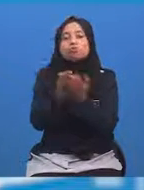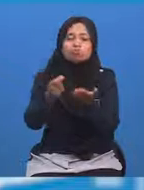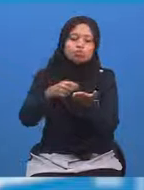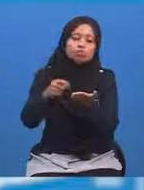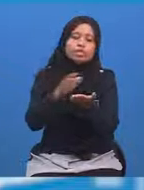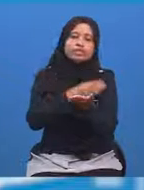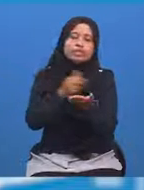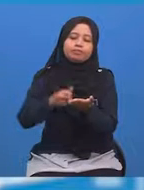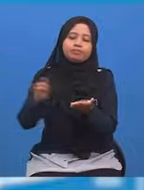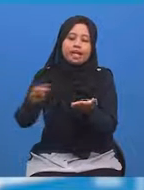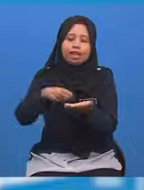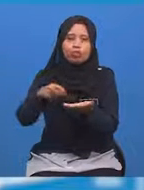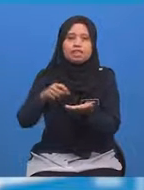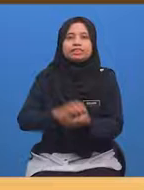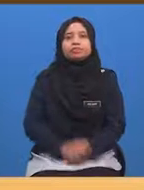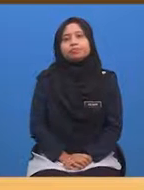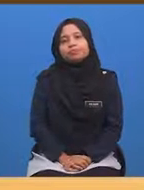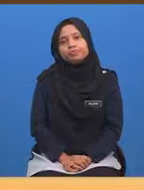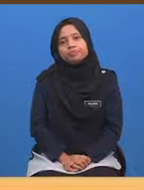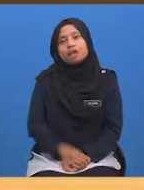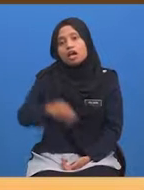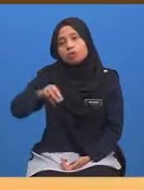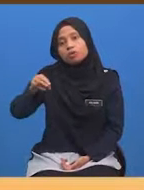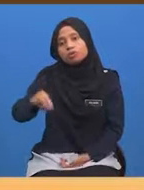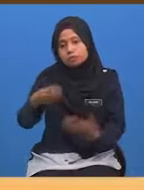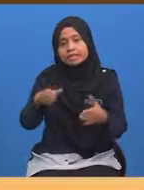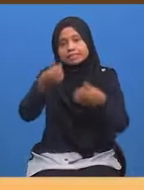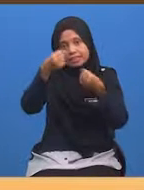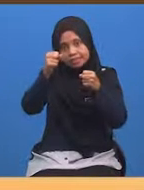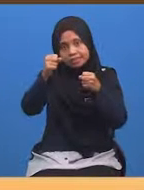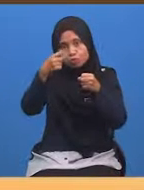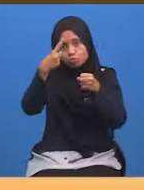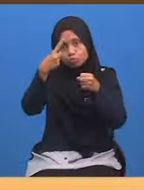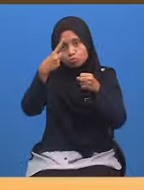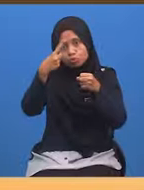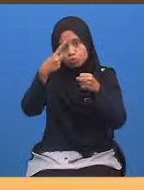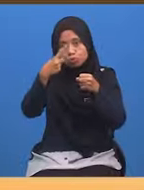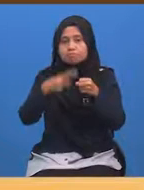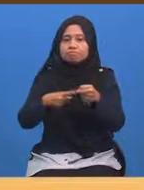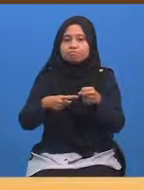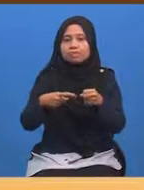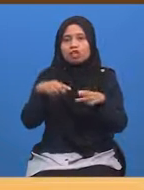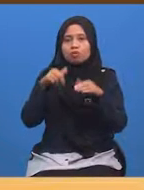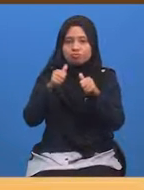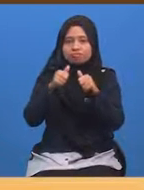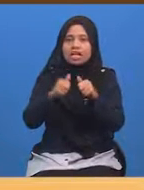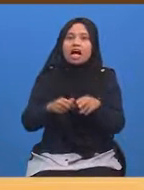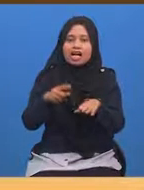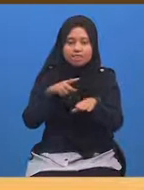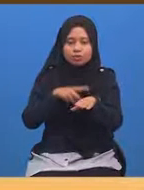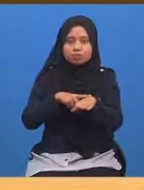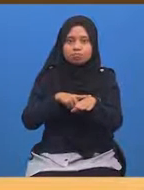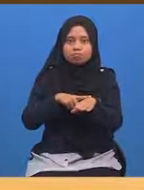juga alat tulis Murid-murid sudah bersedia untuk meneroka zon masa Bersama Cikgu